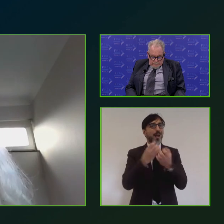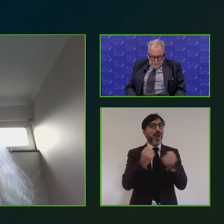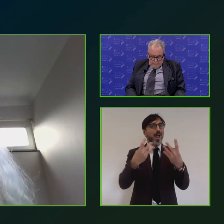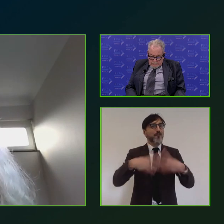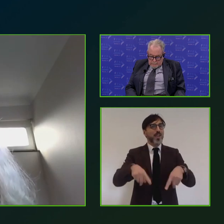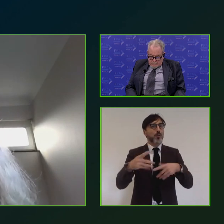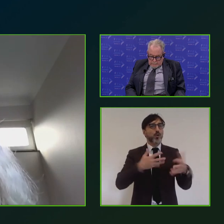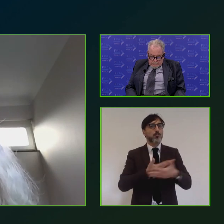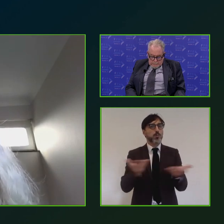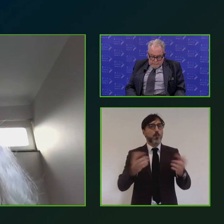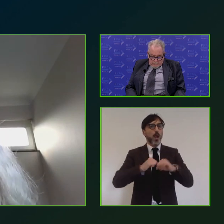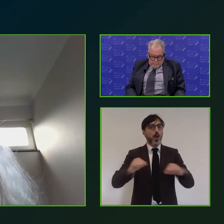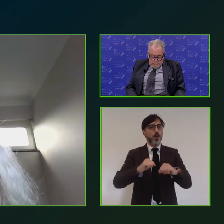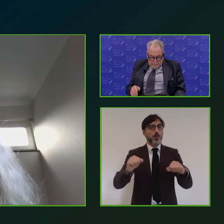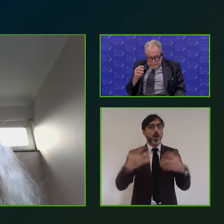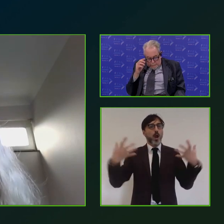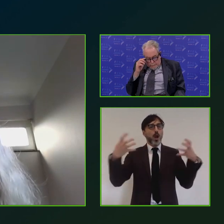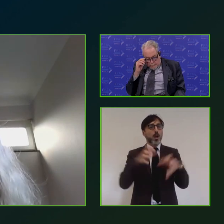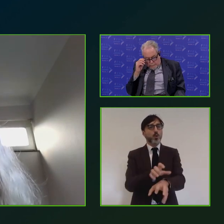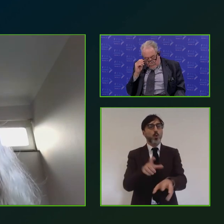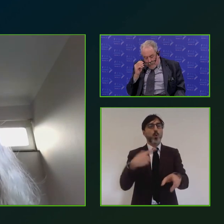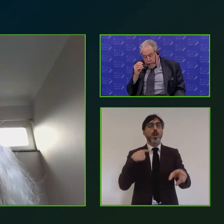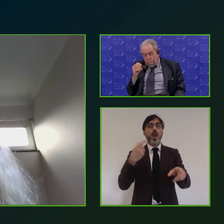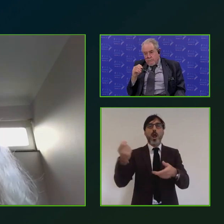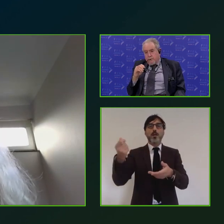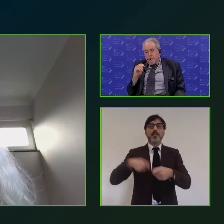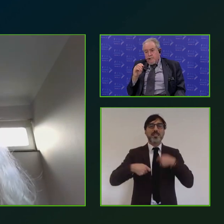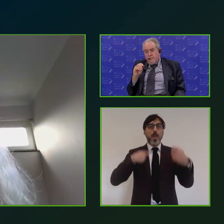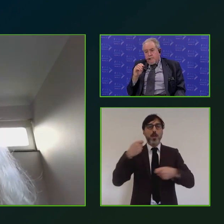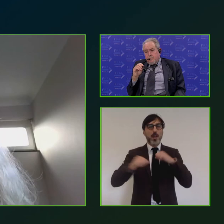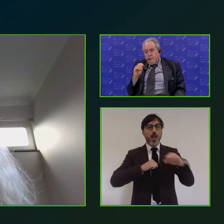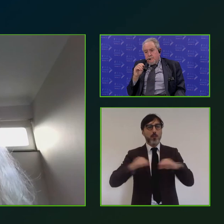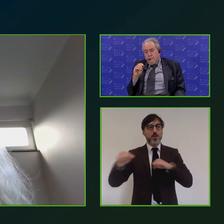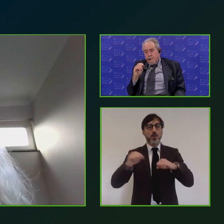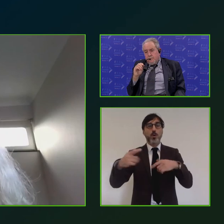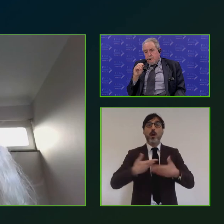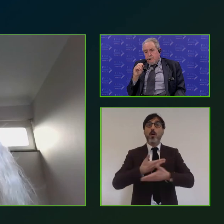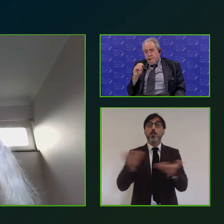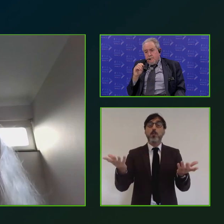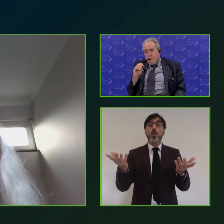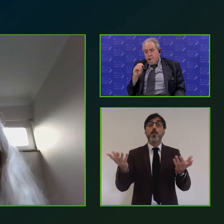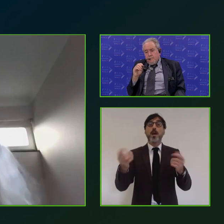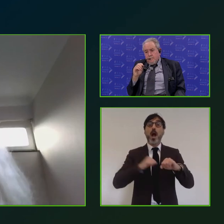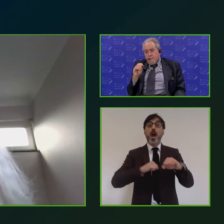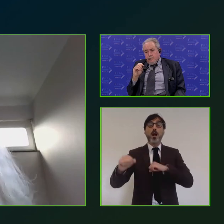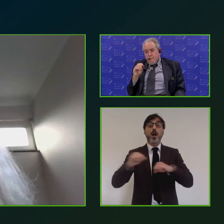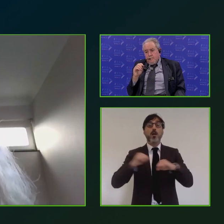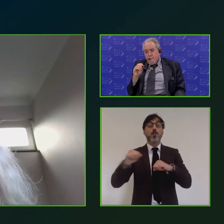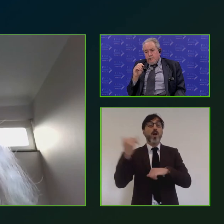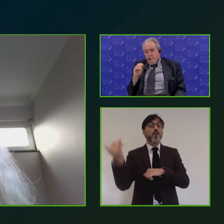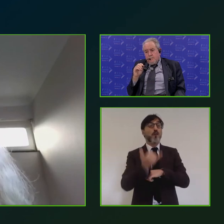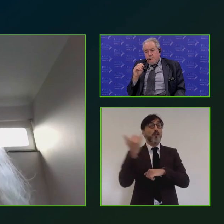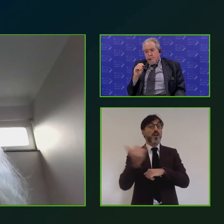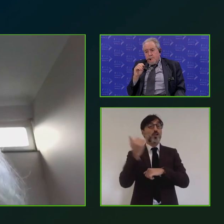amministrazione ridurre le onere amministrative rendere la pubblica amministrazione un facilitator dell